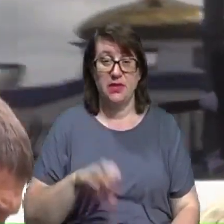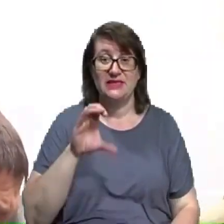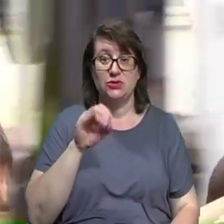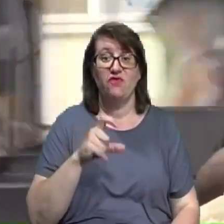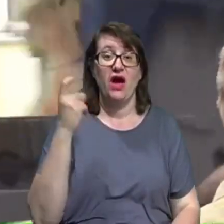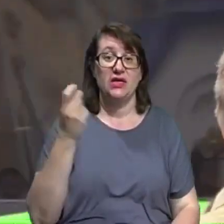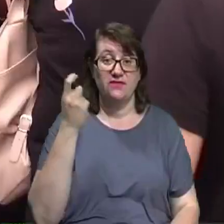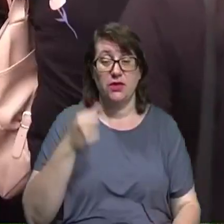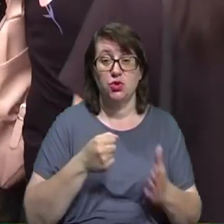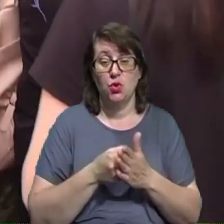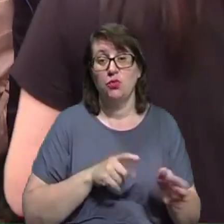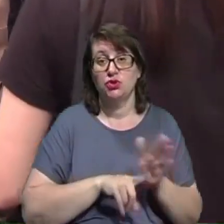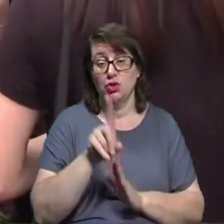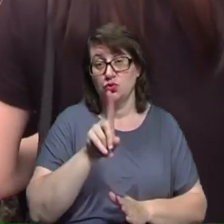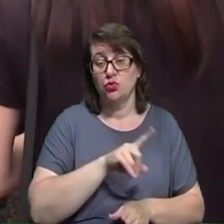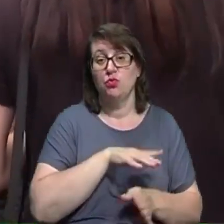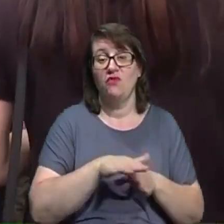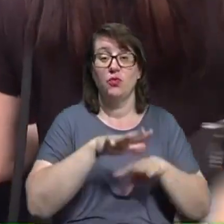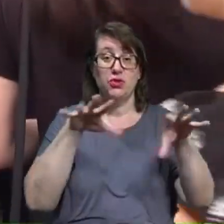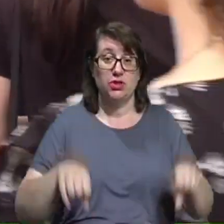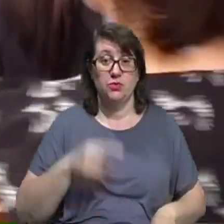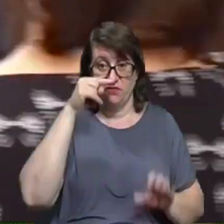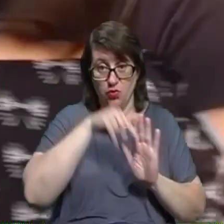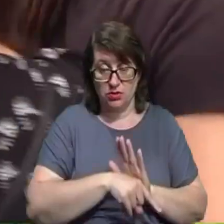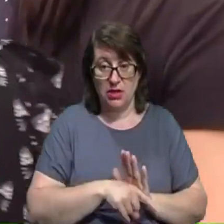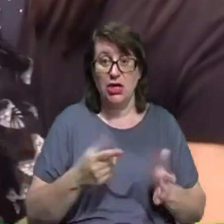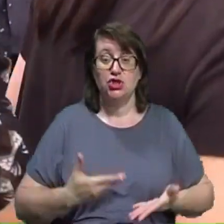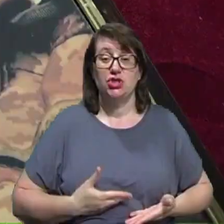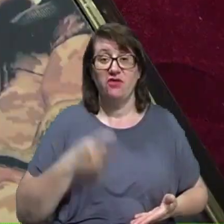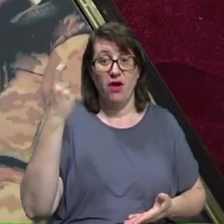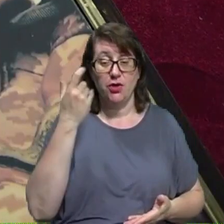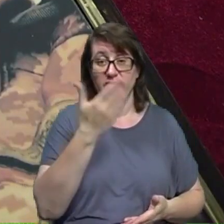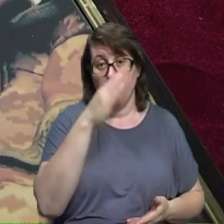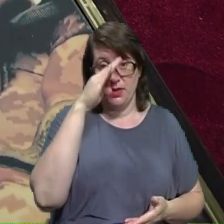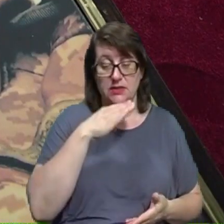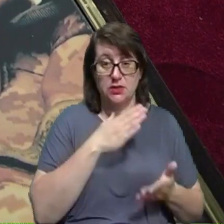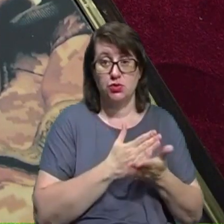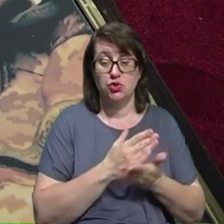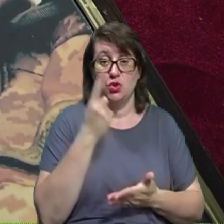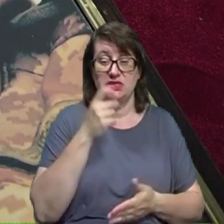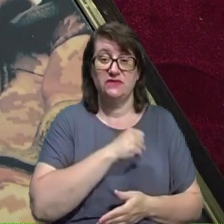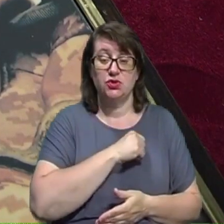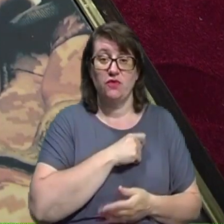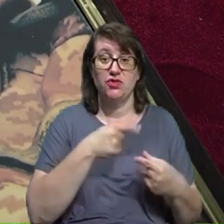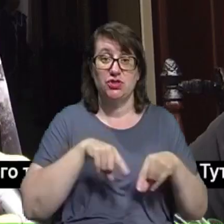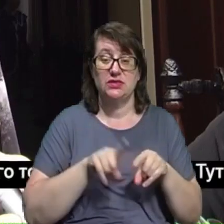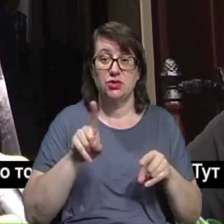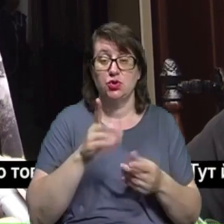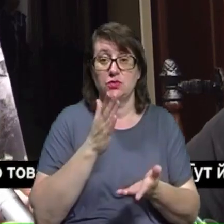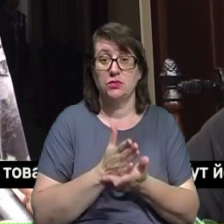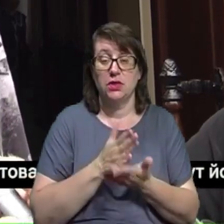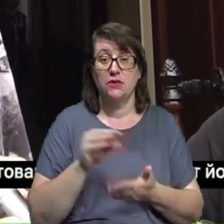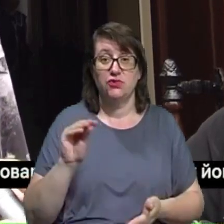повномасштабного російського вторгнення у Харкові жили його батьки. Служив Максим в одній з військових частин, що дислокується у Житомирі.